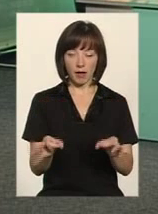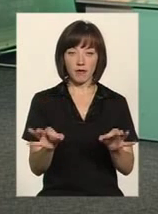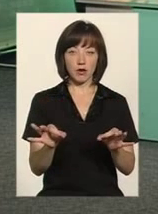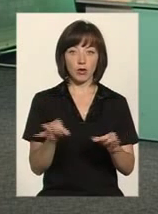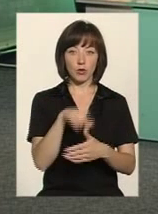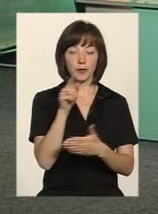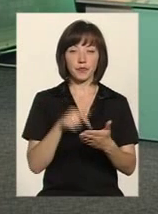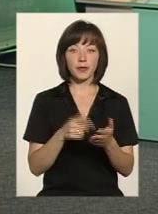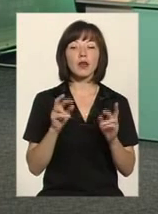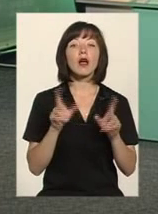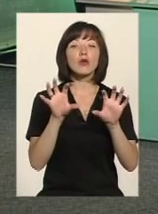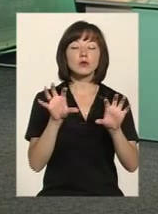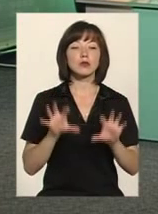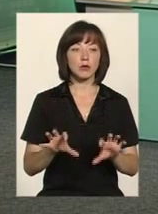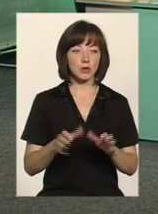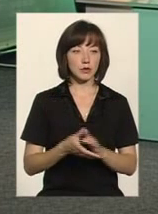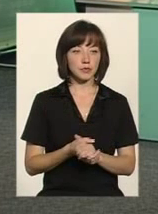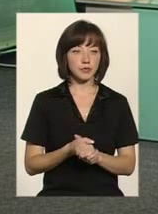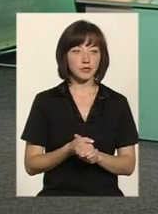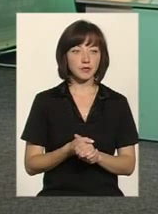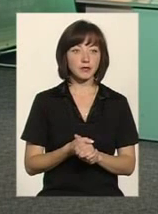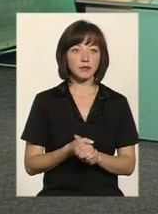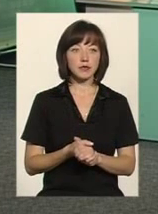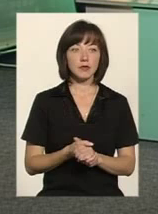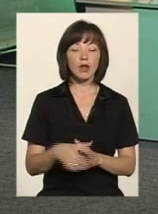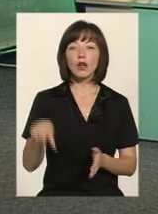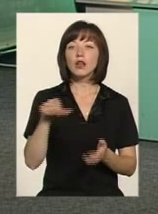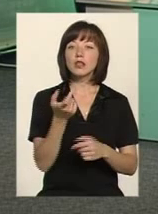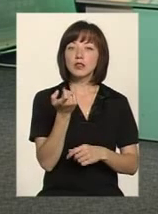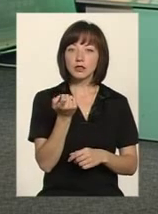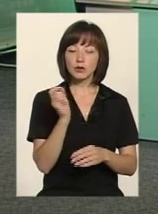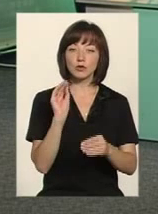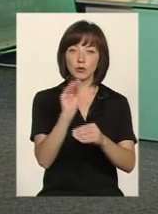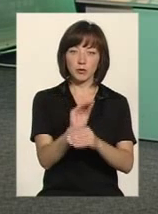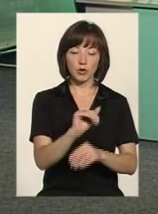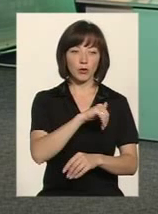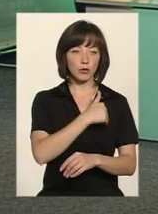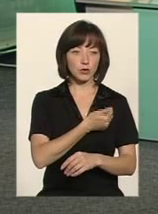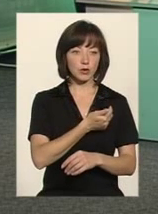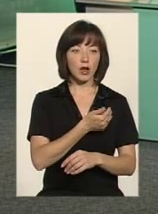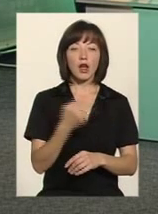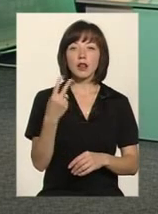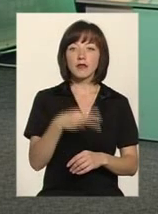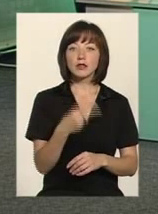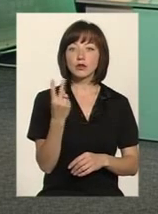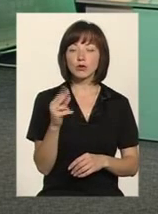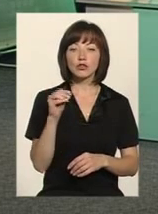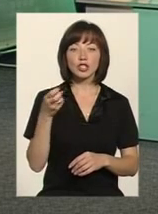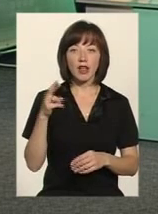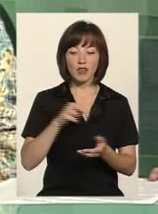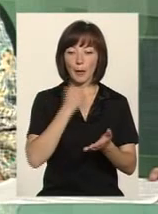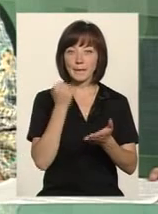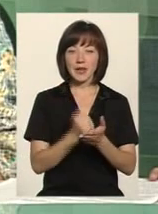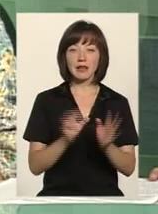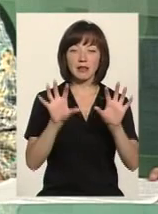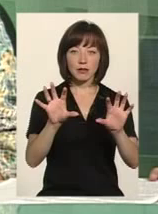скажіть, будь ласка, як у законі прописано учасники бойових дій. Трішки вас хочу доповнити. 22 червня прийнятий закон,